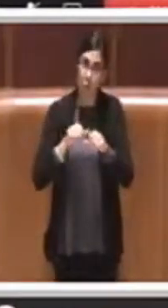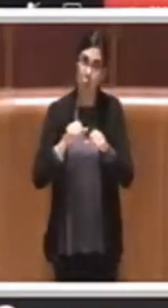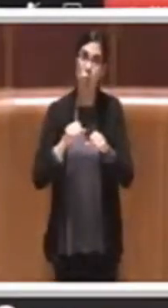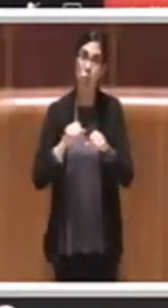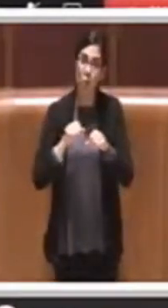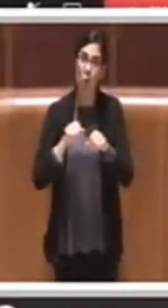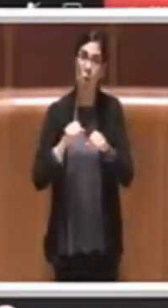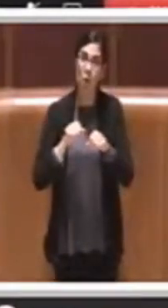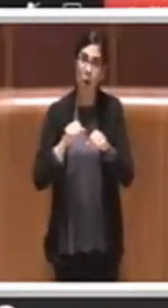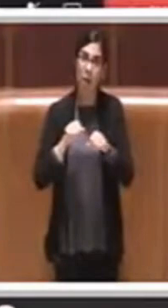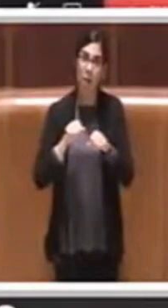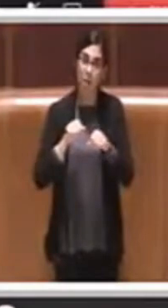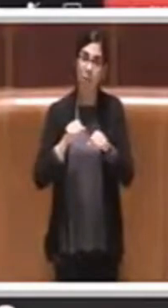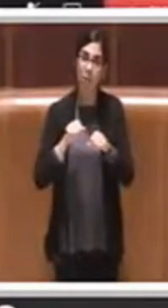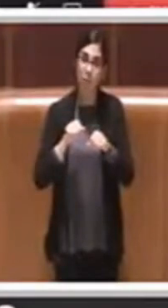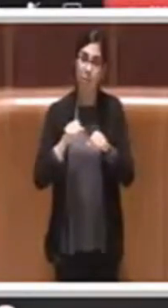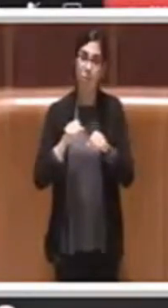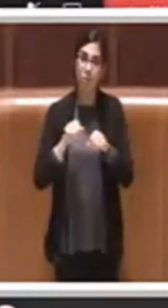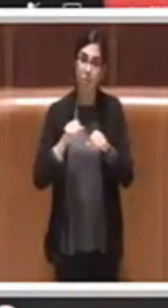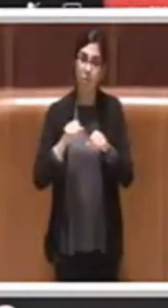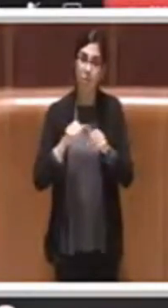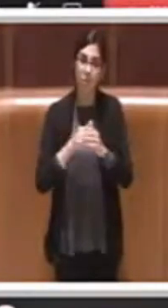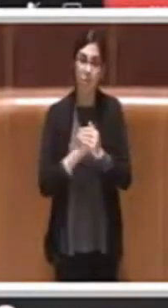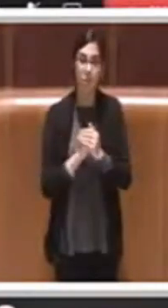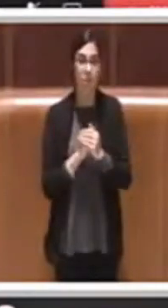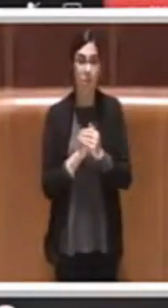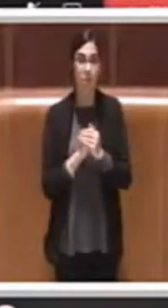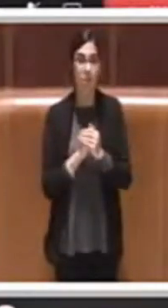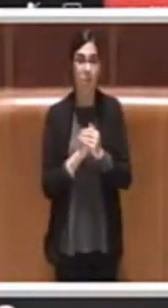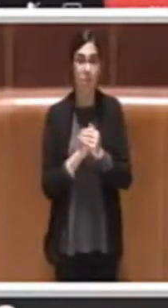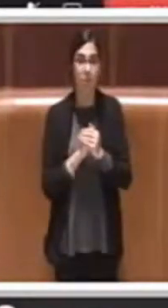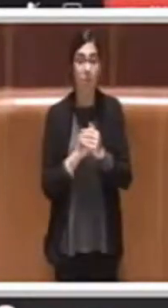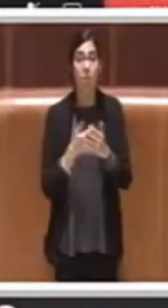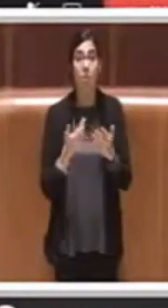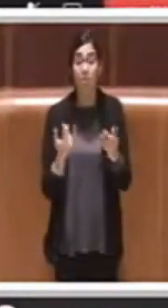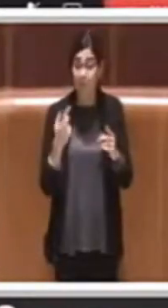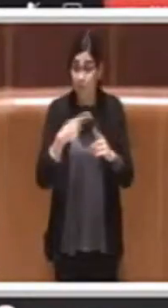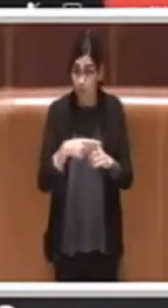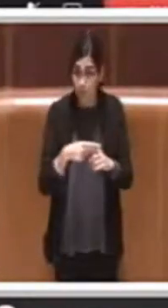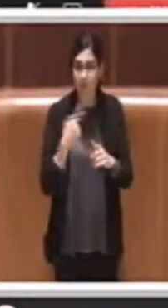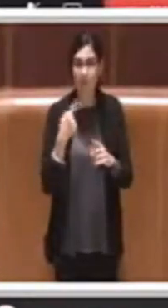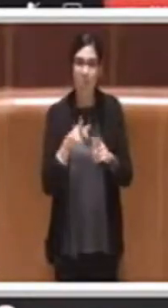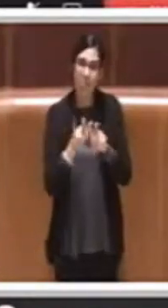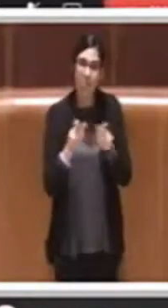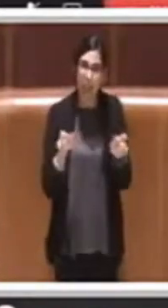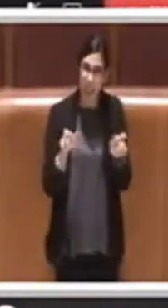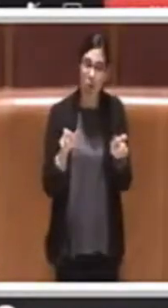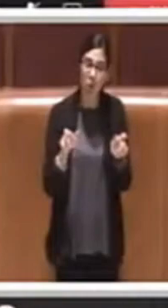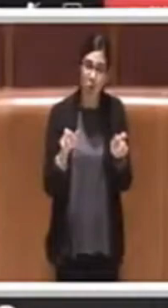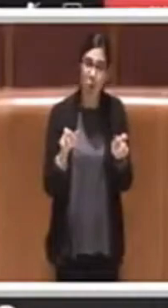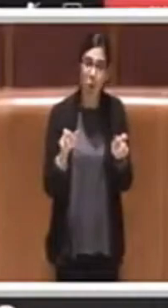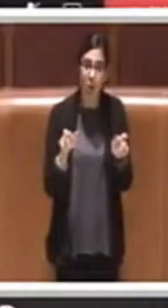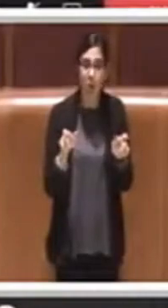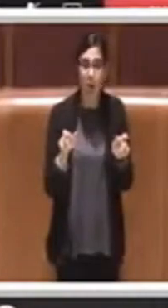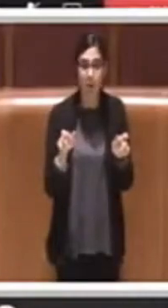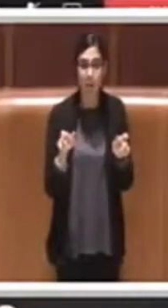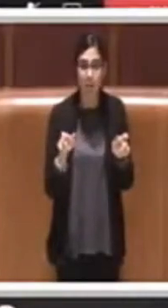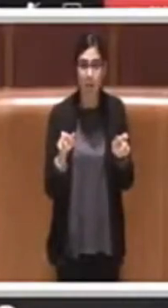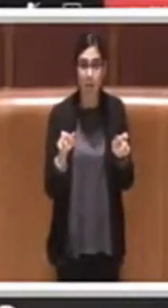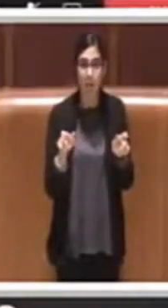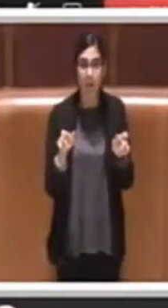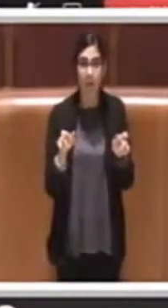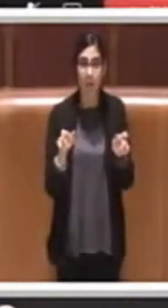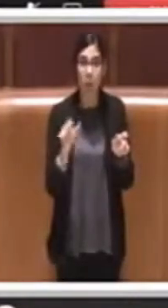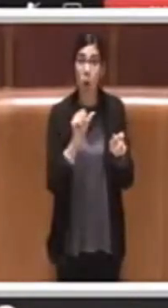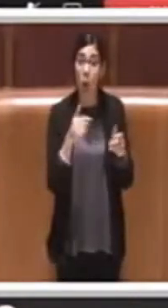confluire in questo ufficio particolare e peraltro queste unità lavorative non ci occorreranno semplicemente